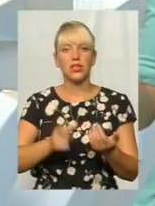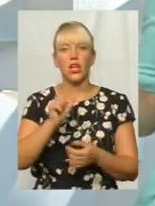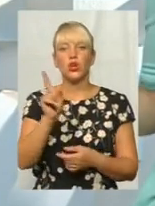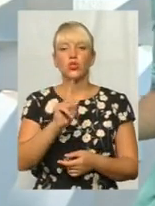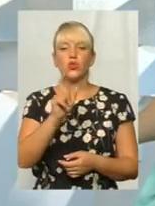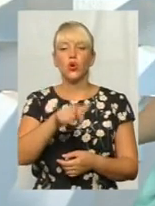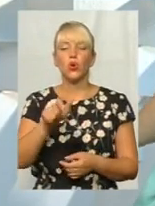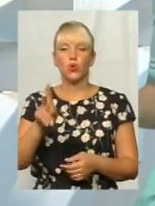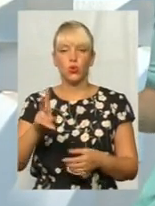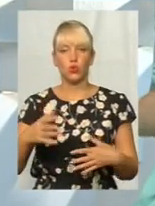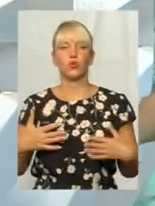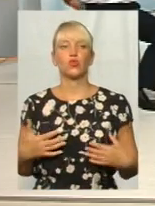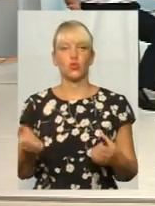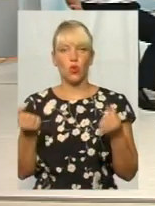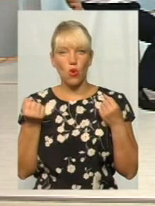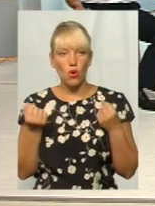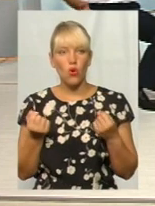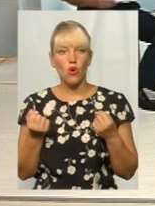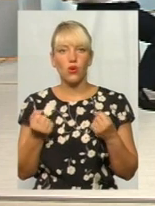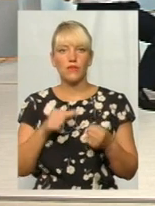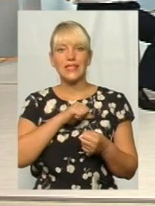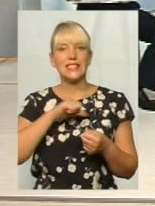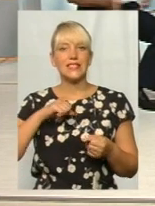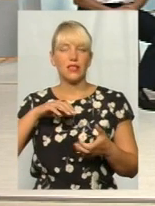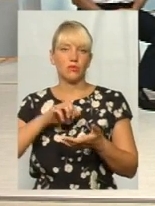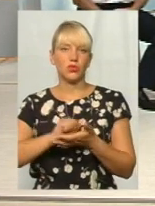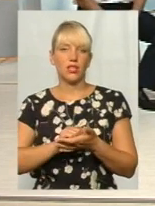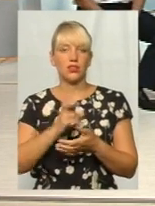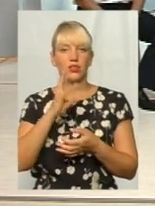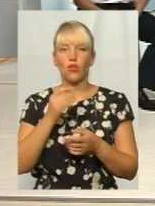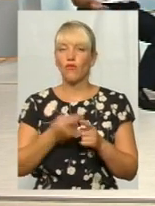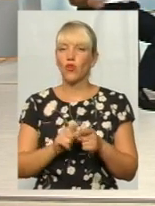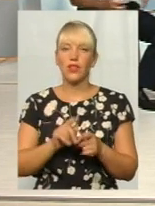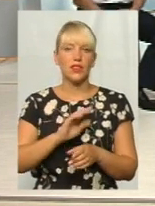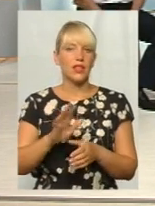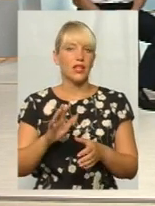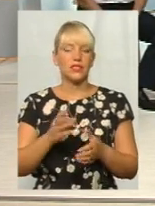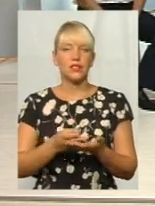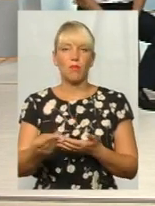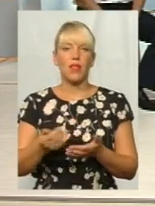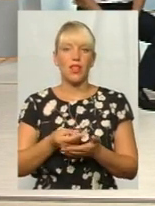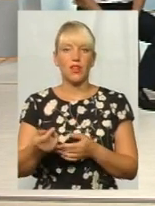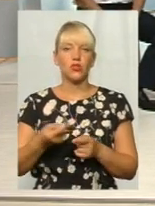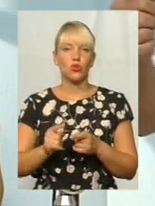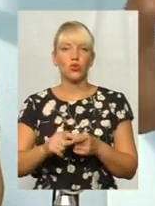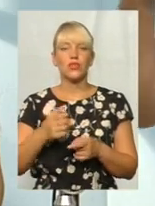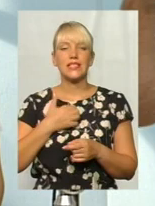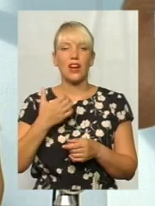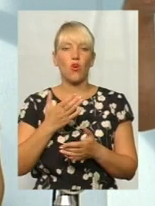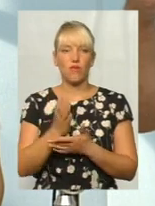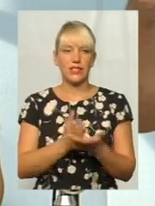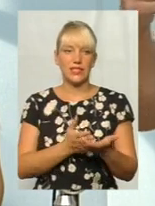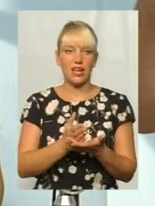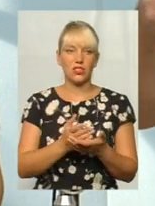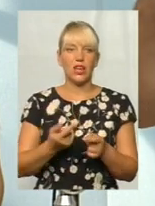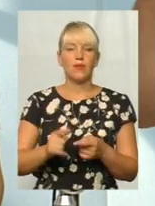здорові, все нормально. Заняті. Але вони не сплачують отой страховий. вже не тільки. Вони